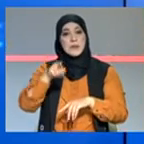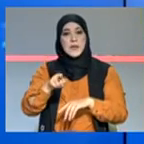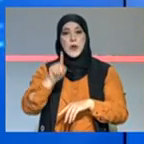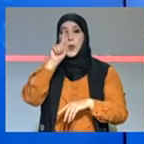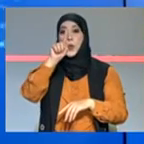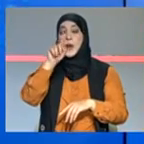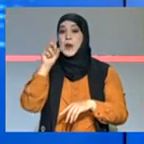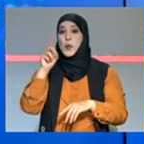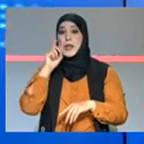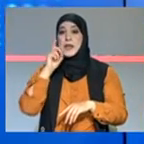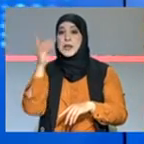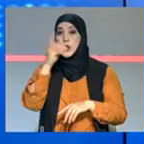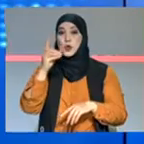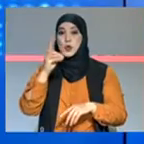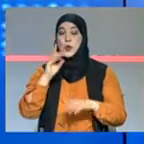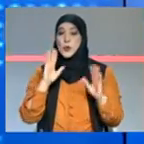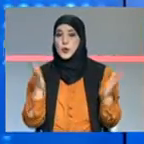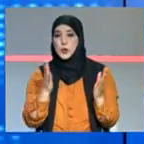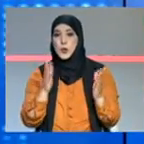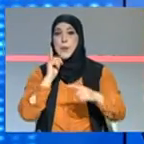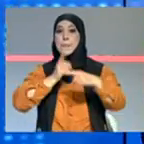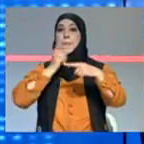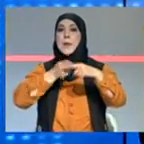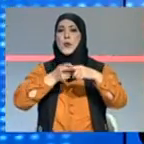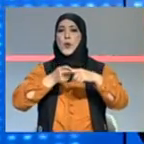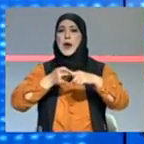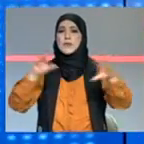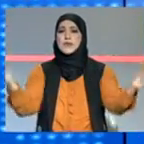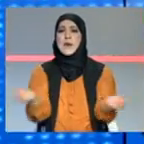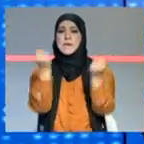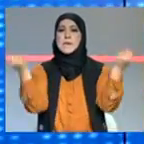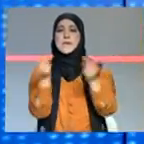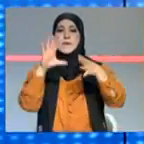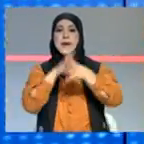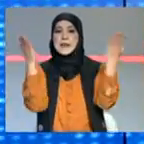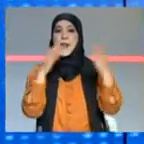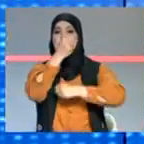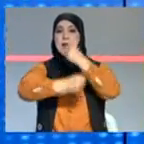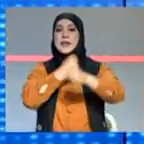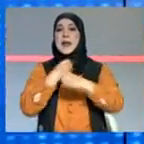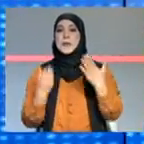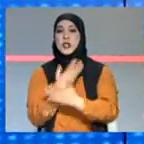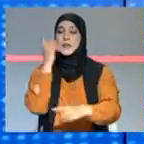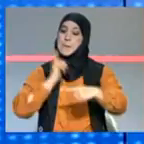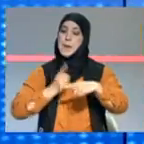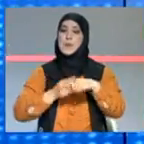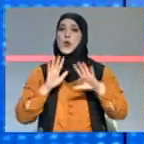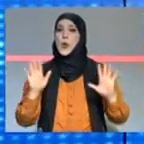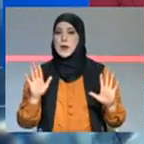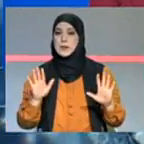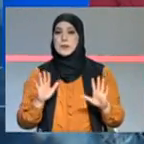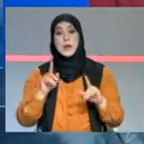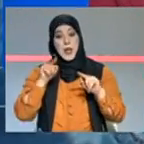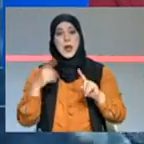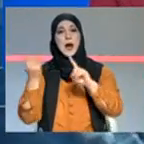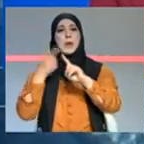حكا تخمم فيه فما بشيكون معناها ممنوع الاحتفالات اللي في ديارو وهذا كمفمش مشكل لكن وهذا المهم